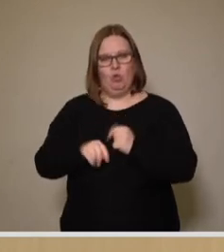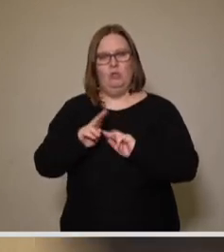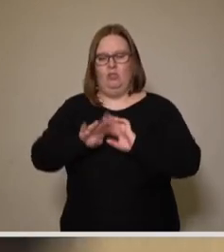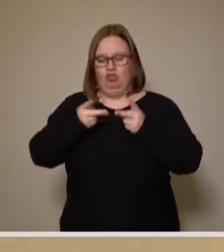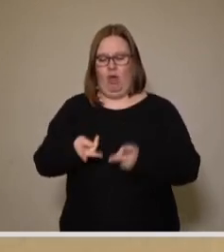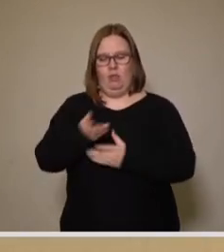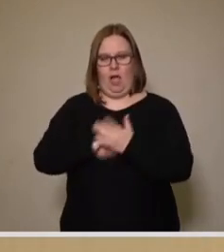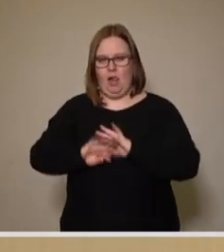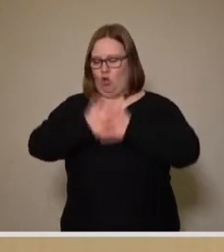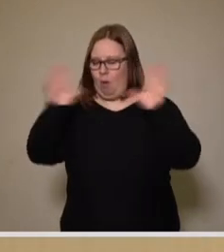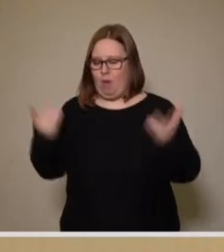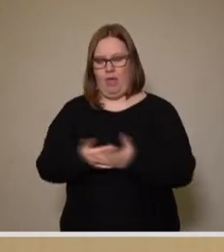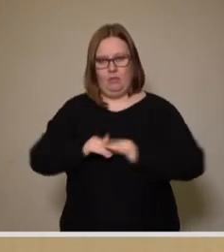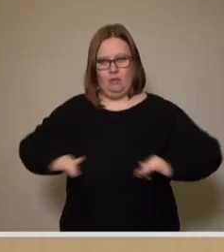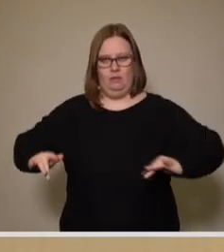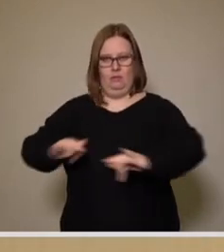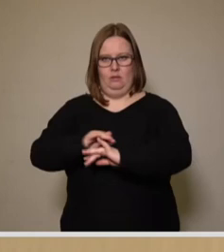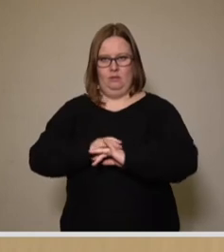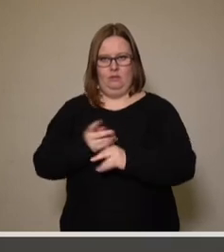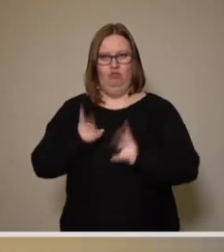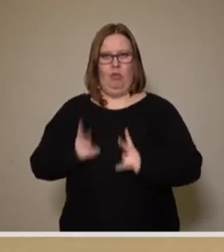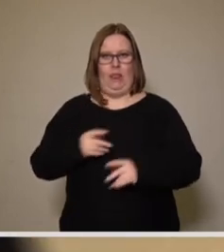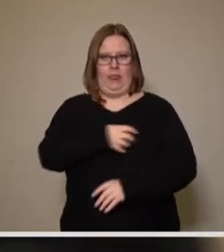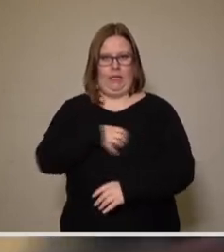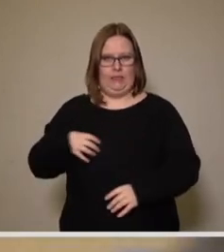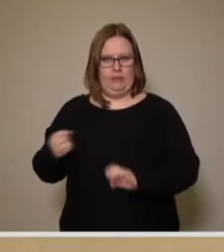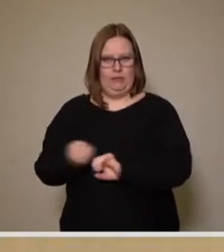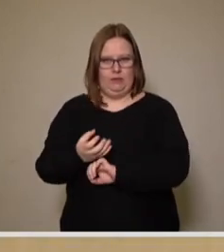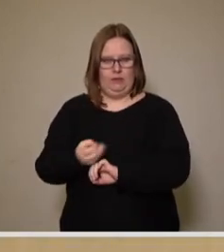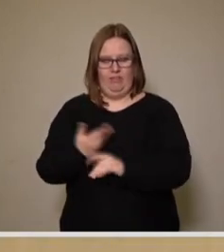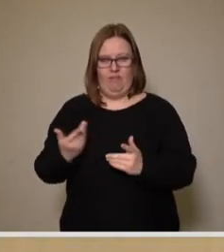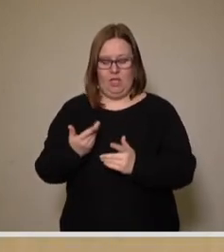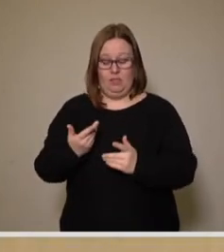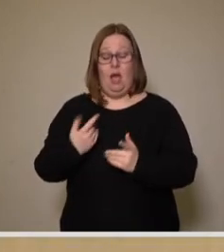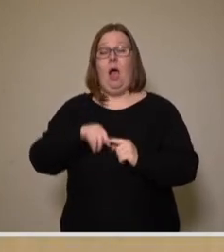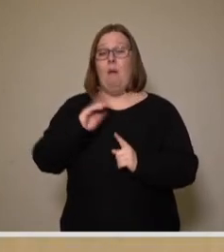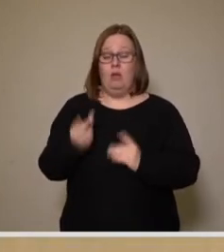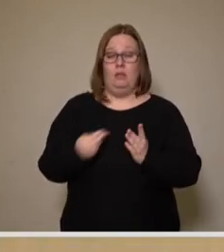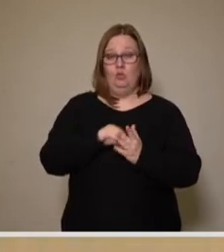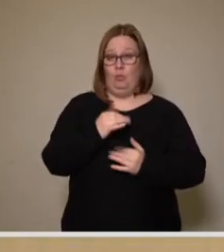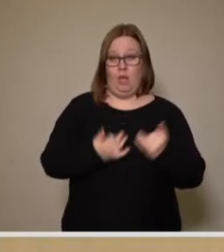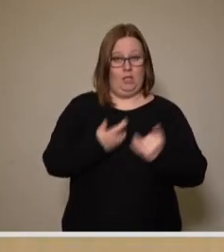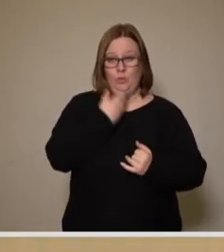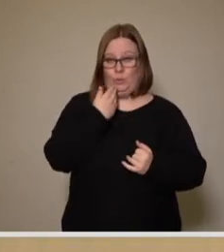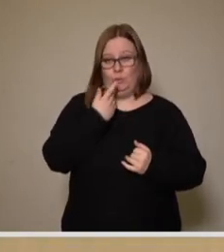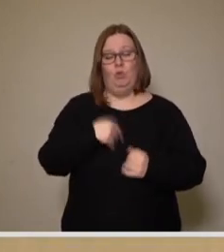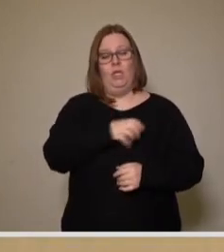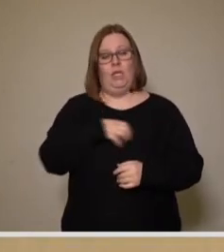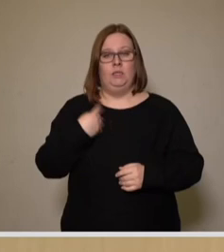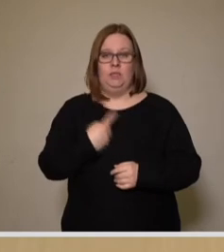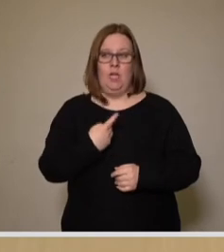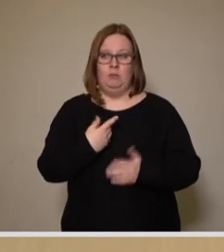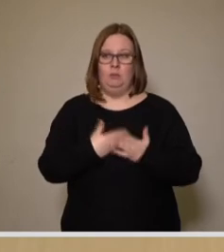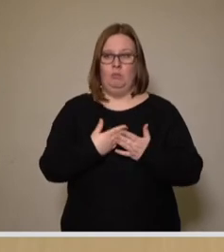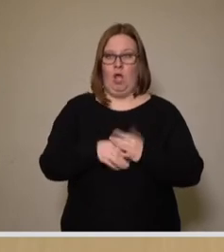Stadtteil, im Stadtgebiet von Dresden passiert. Es wird aber nicht bilanziert, was Dresdnerinnen und Dresdner zum